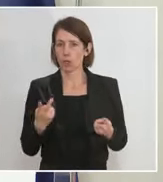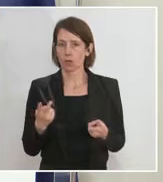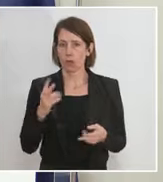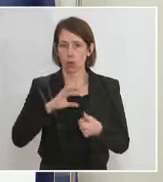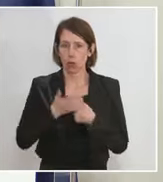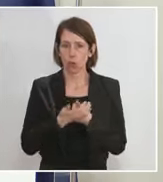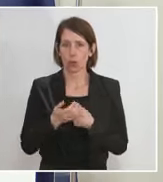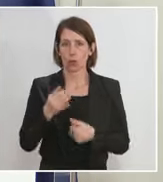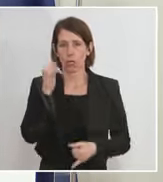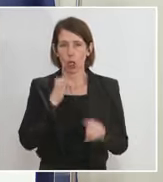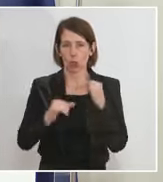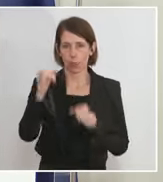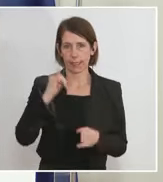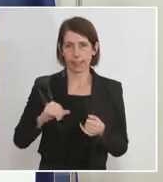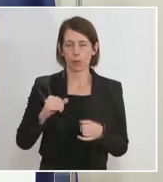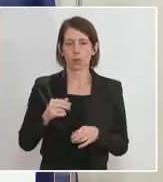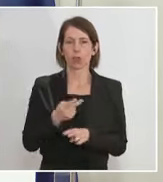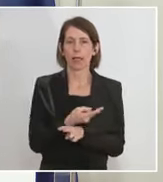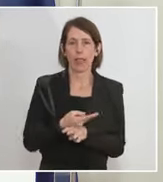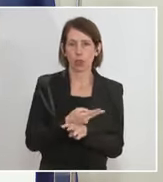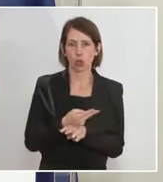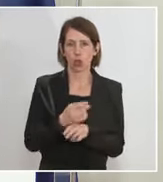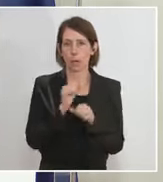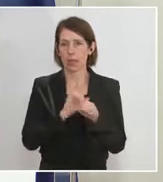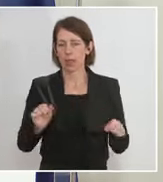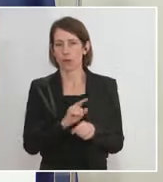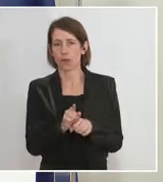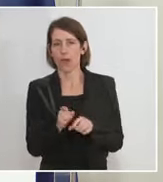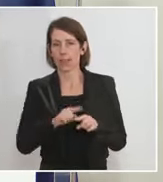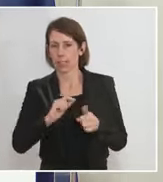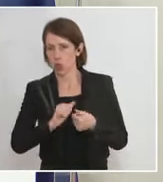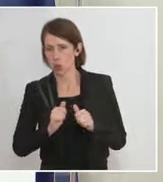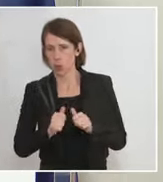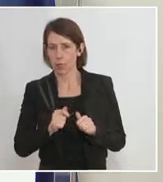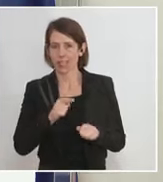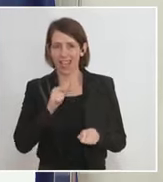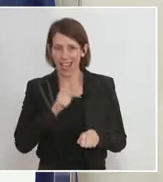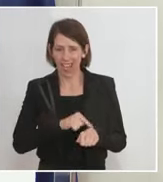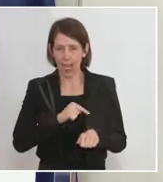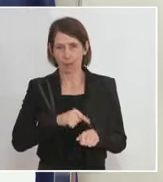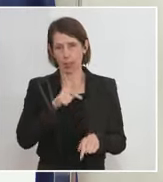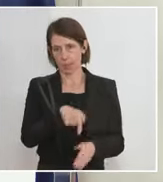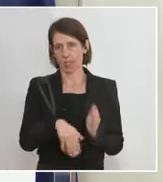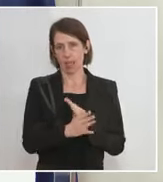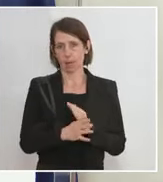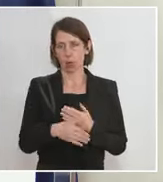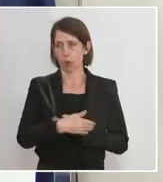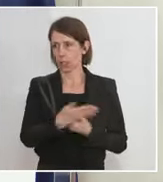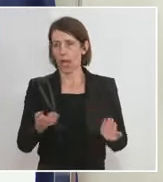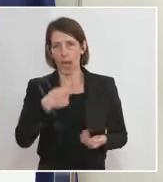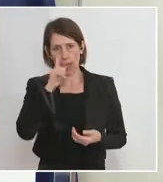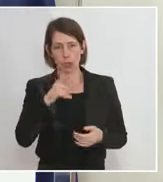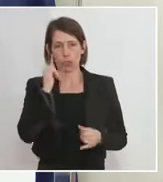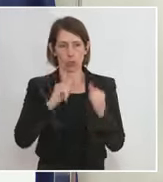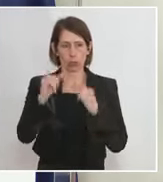Tourismus, Gastronomie, Sport und Freizeitwirtschaft, ab dem Zeitpunkt sind alle deutschen Urlauber wieder willkommen in Österreich.